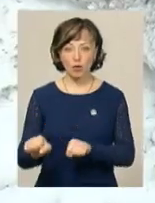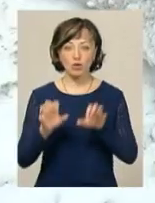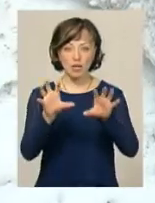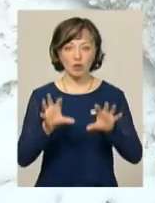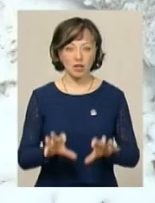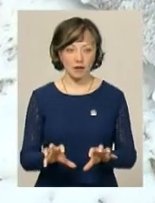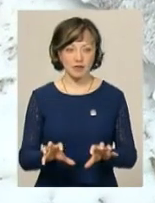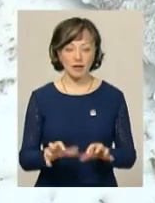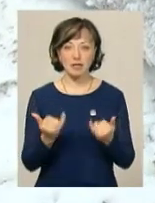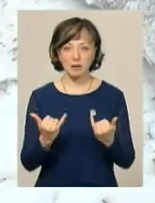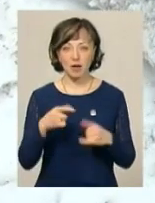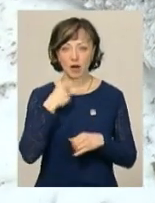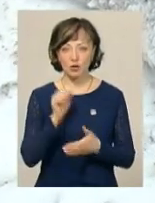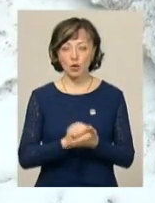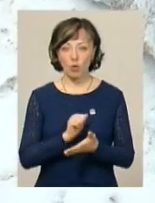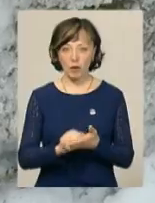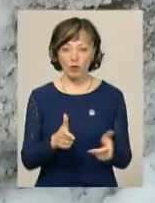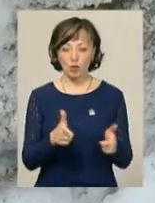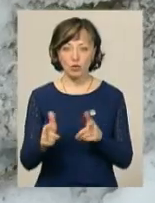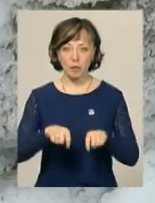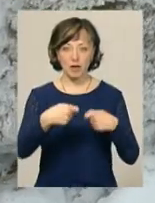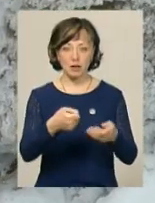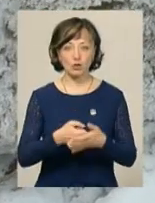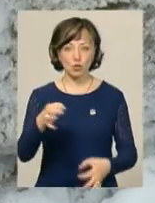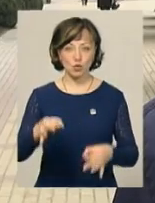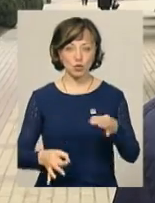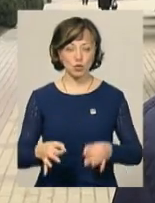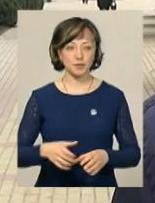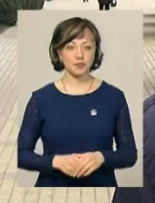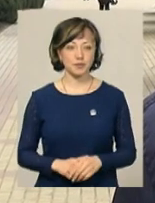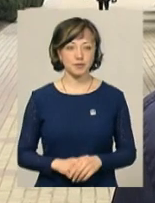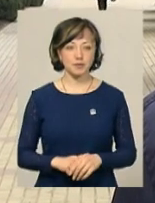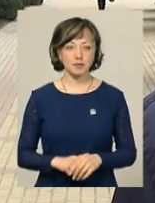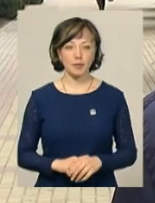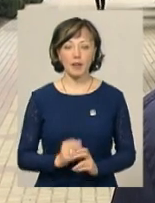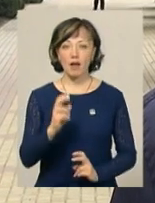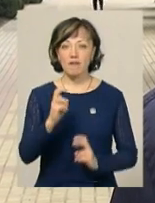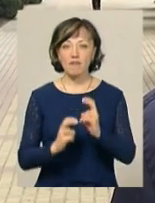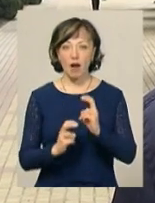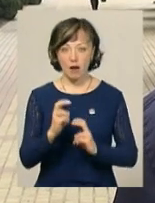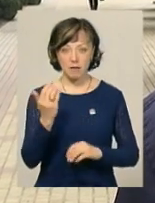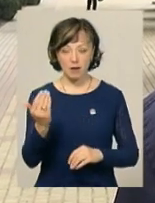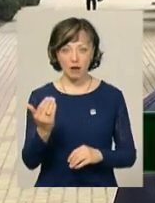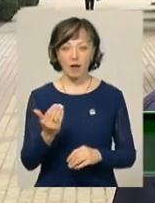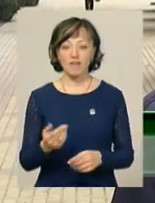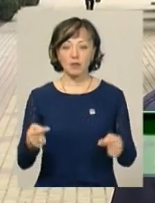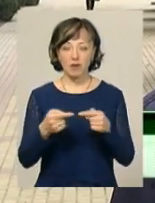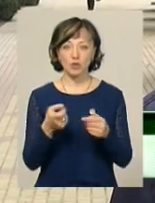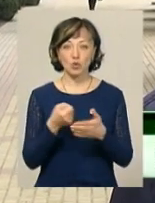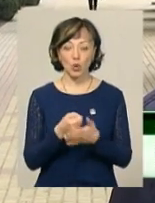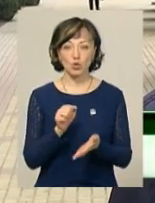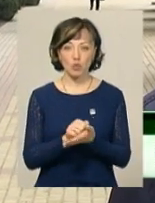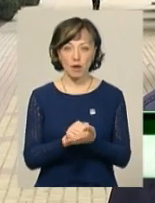законодавства. Тепер, каже, документи готують передати до суду. Фабрика, відповідно до дозних документів,